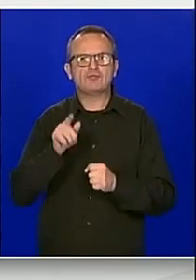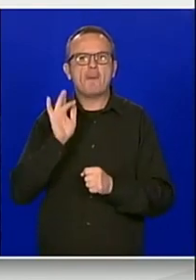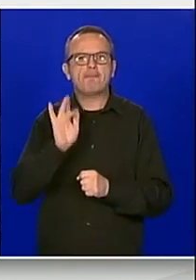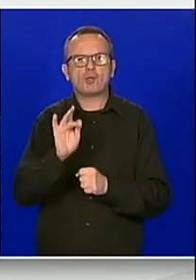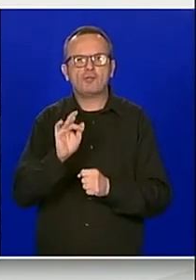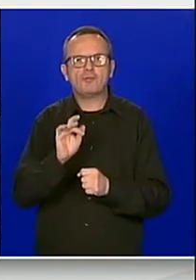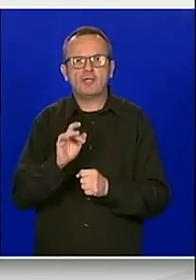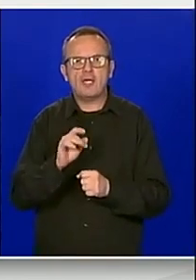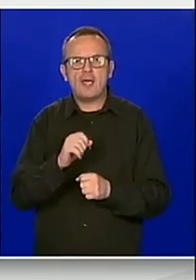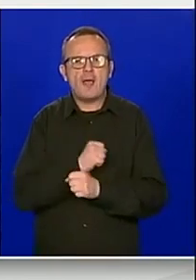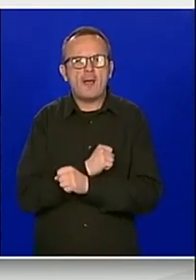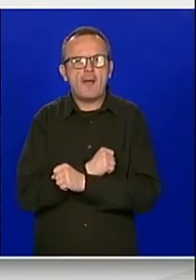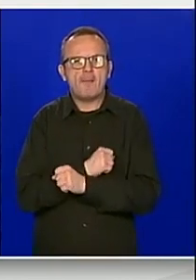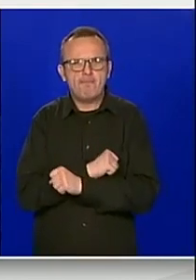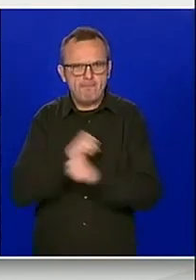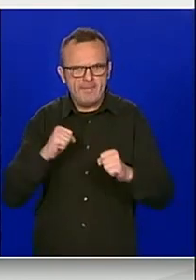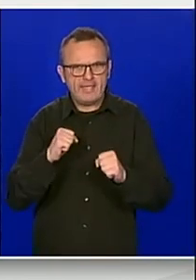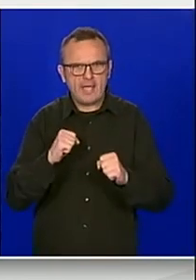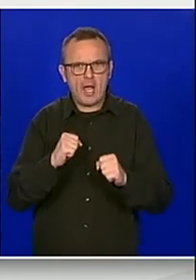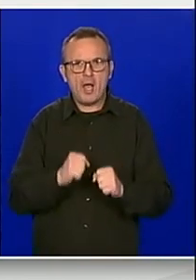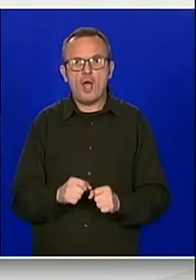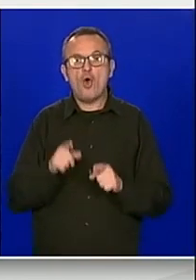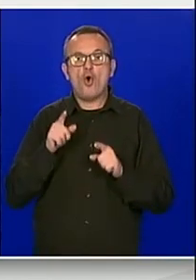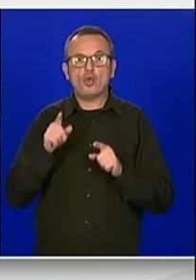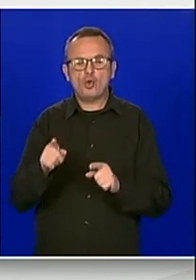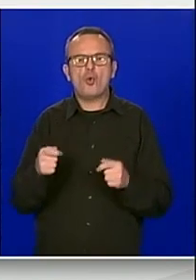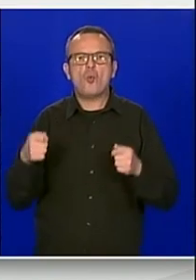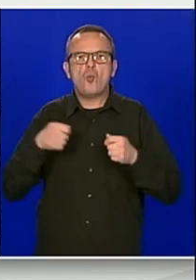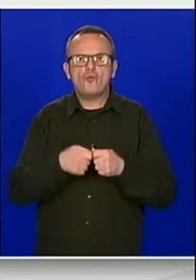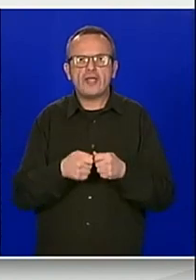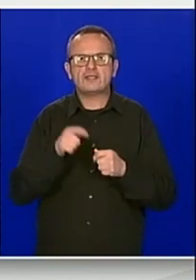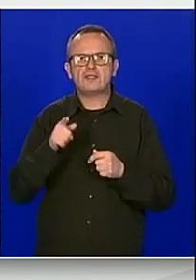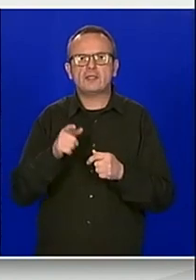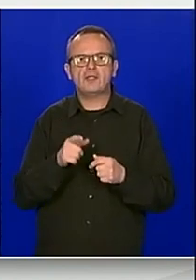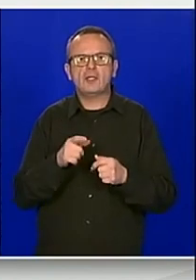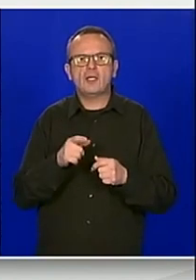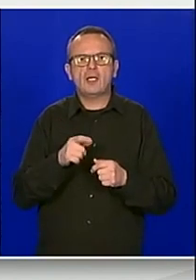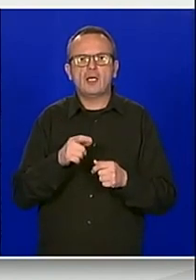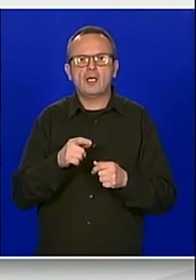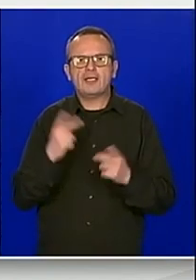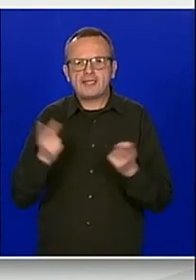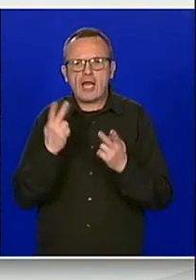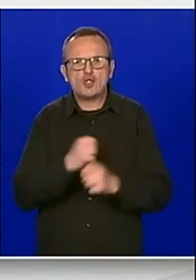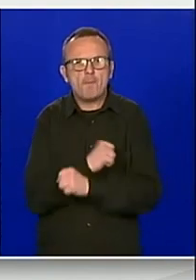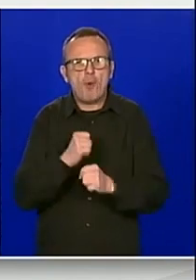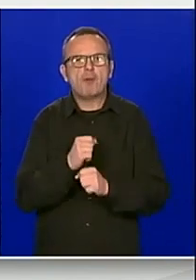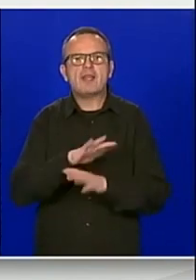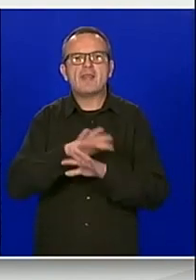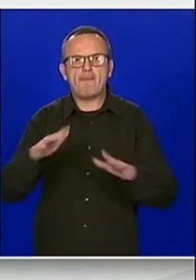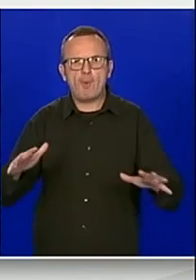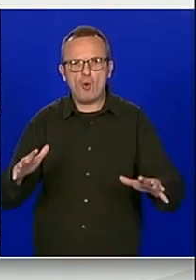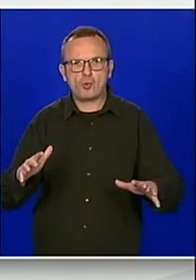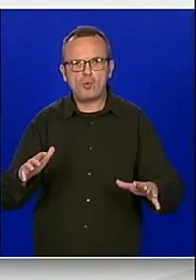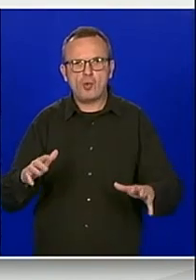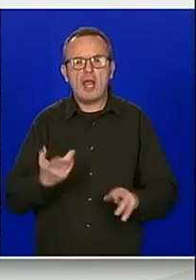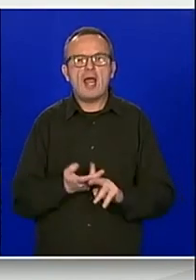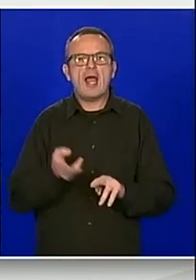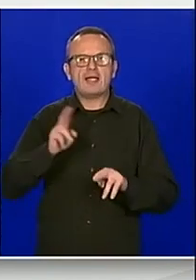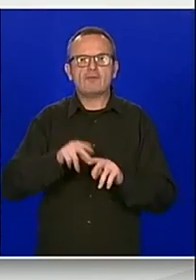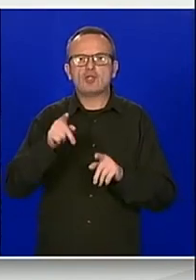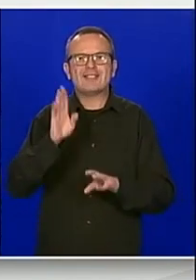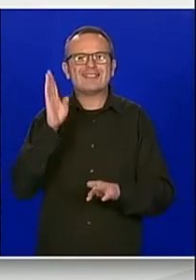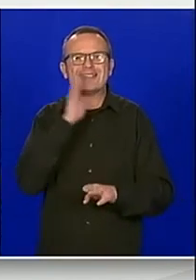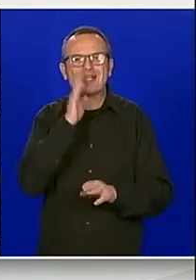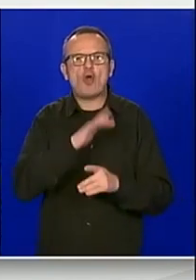aktivnost mornaričkih snaga za savezničke protominske djelovanja na moru, težišno angažirano u području sredozemlje Crnog